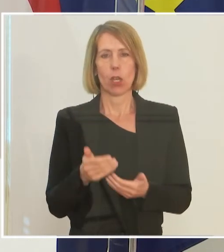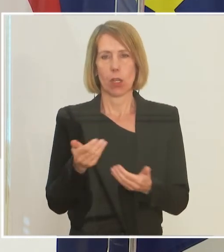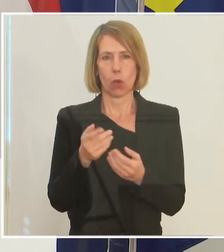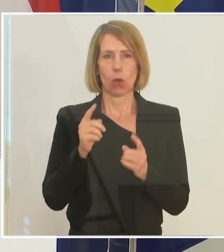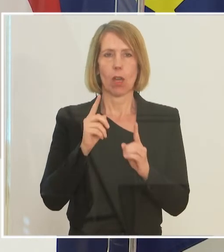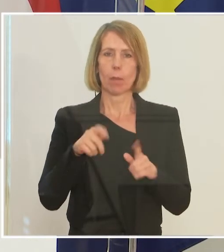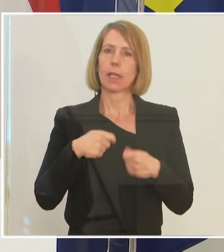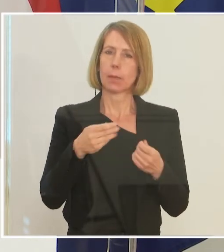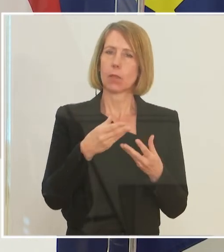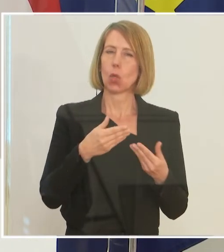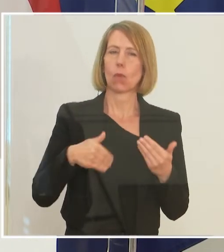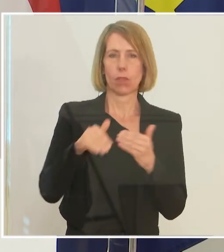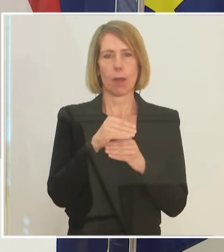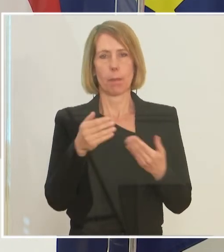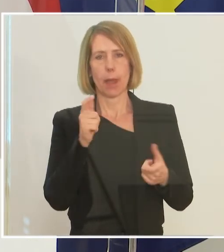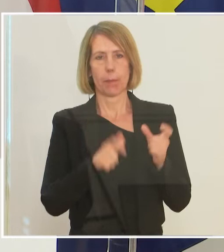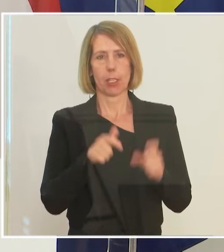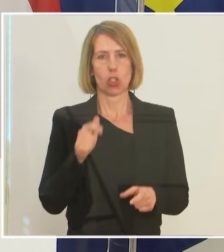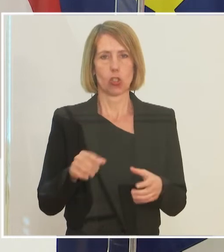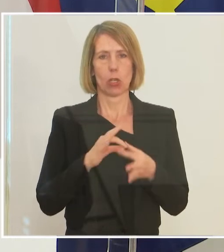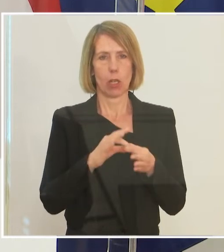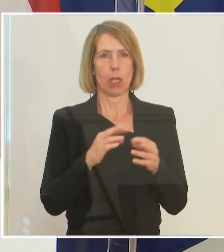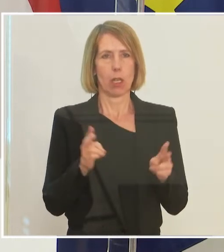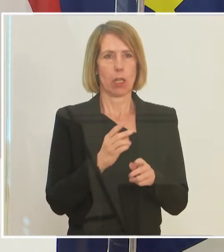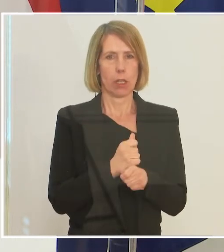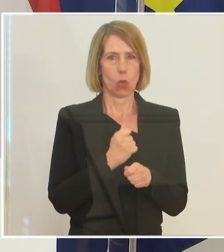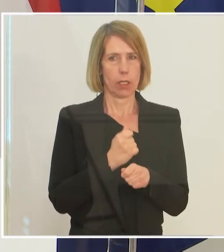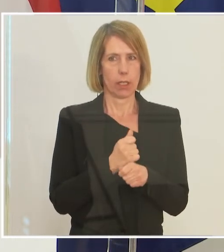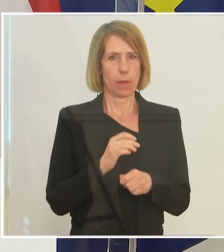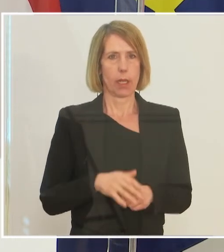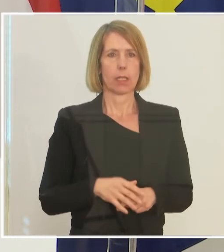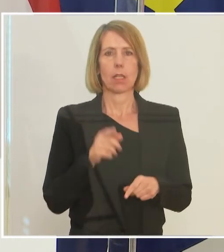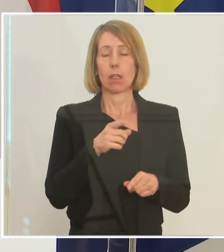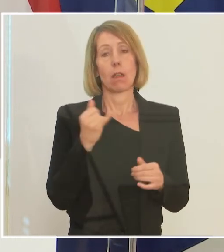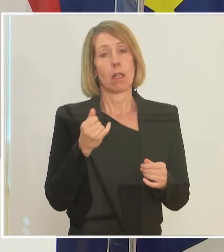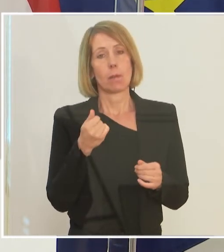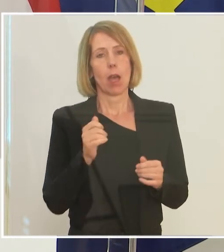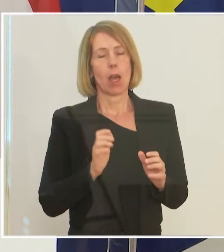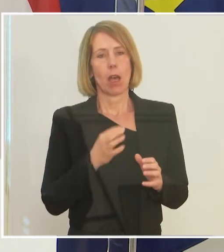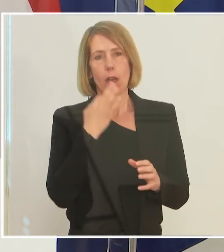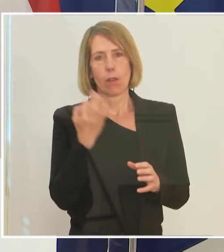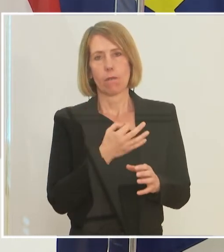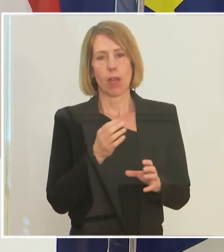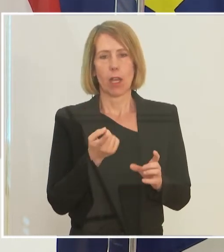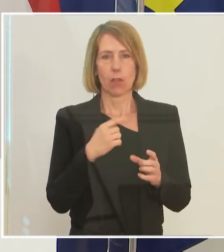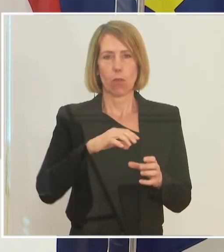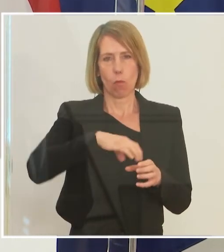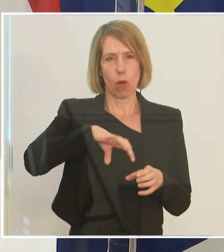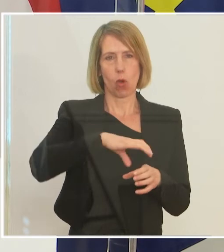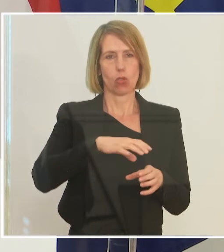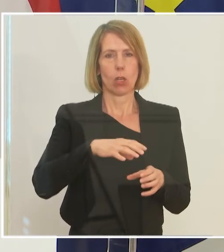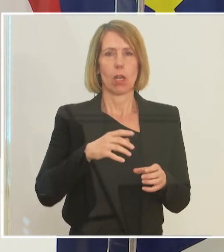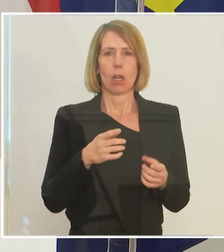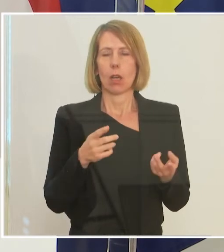Kurzarbeit. Das ist natürlich auch immer eine Frage der Branche. Man muss auch nicht wissen, dass in gewissen